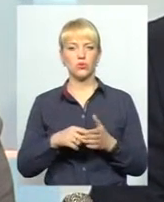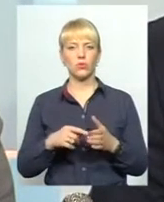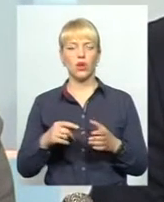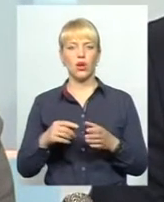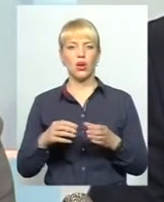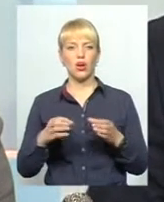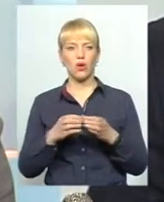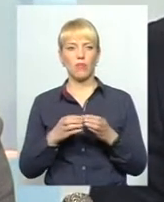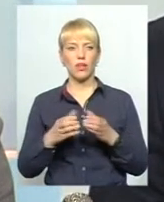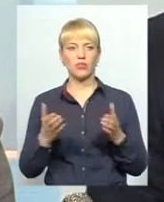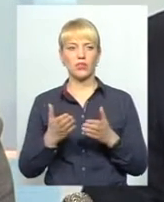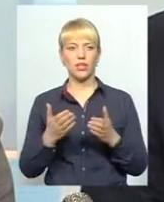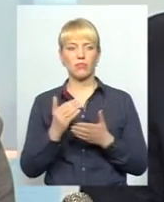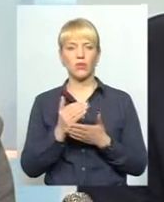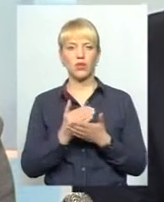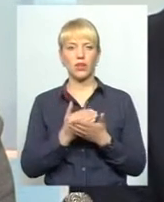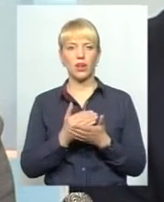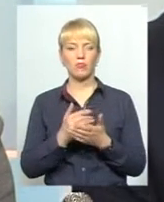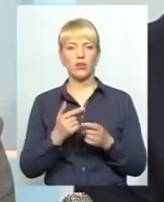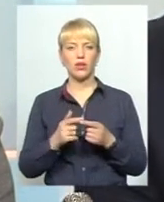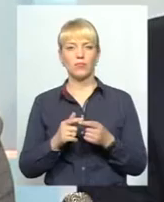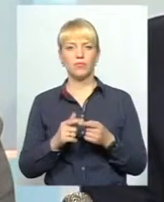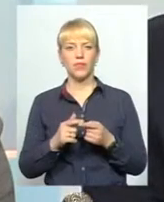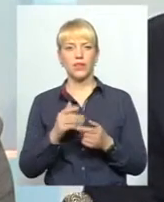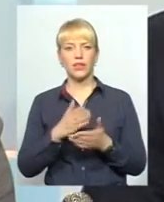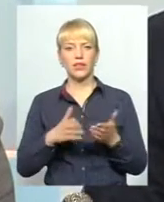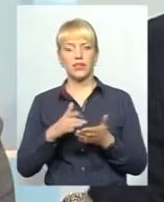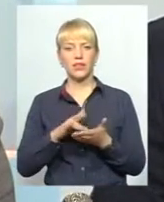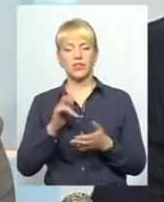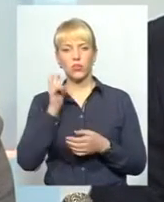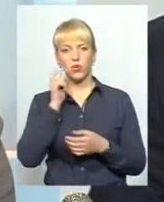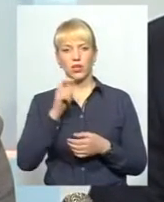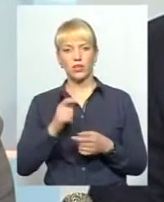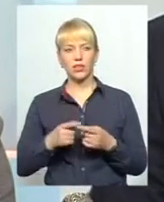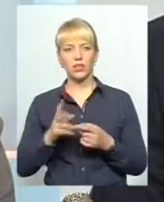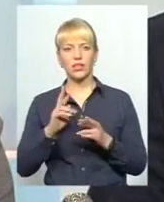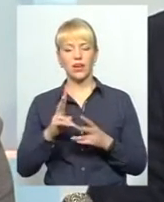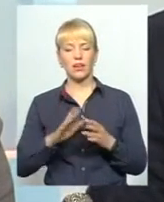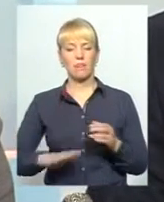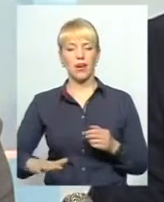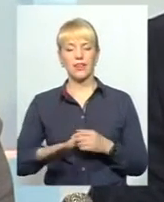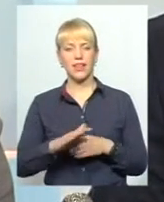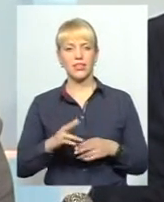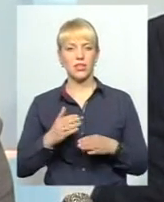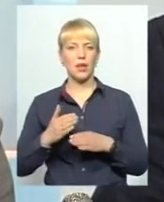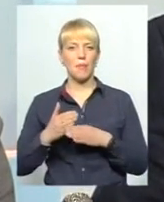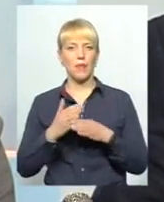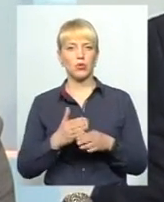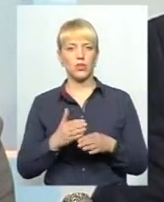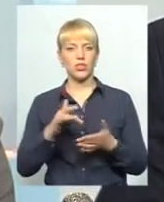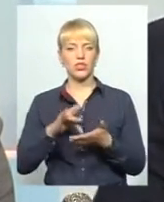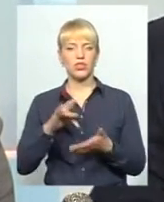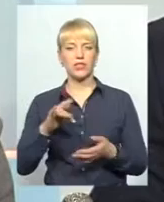програмою ДЕСПРО «Децентралізація в Україні» обрана як майданчик, методичний центр для